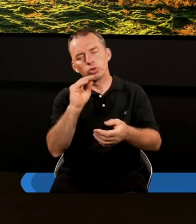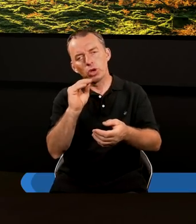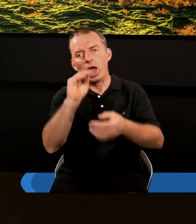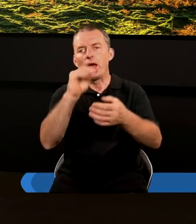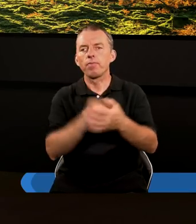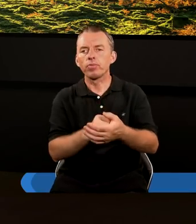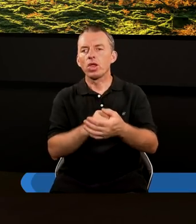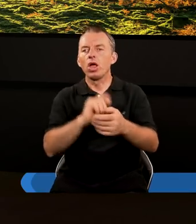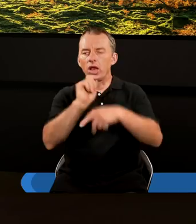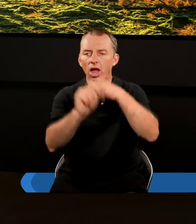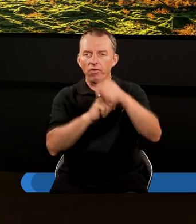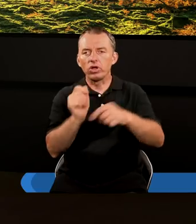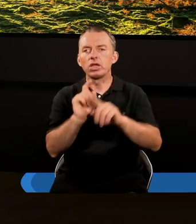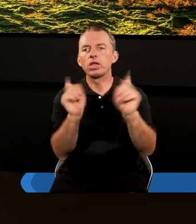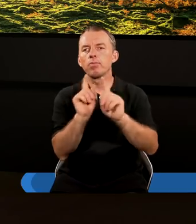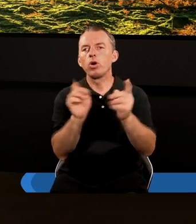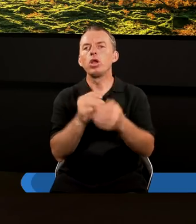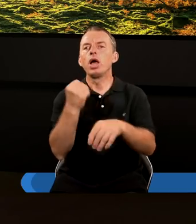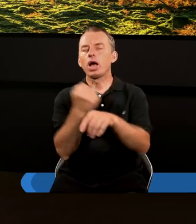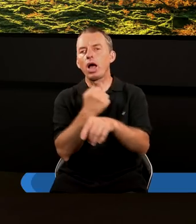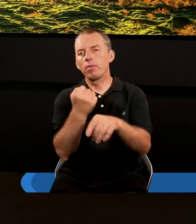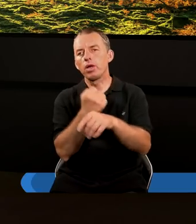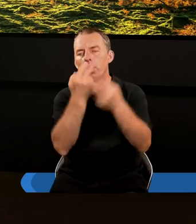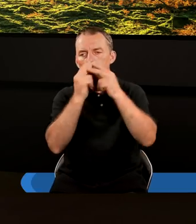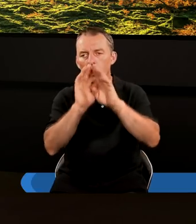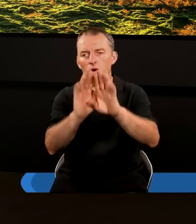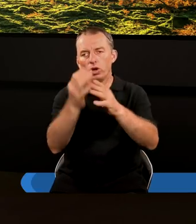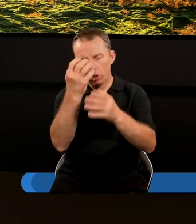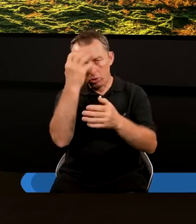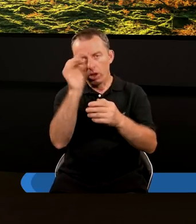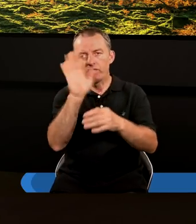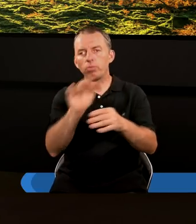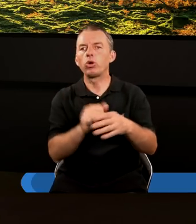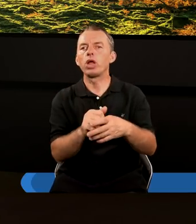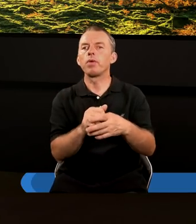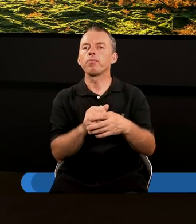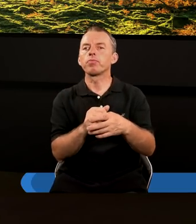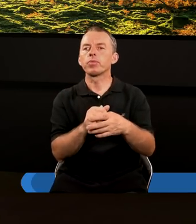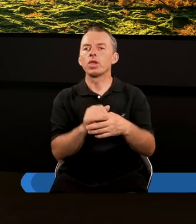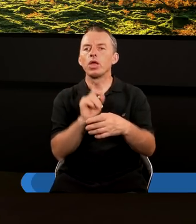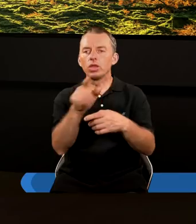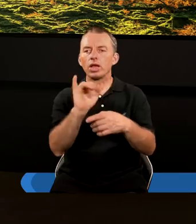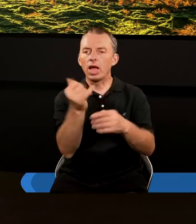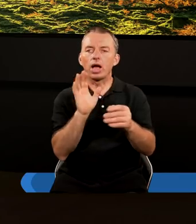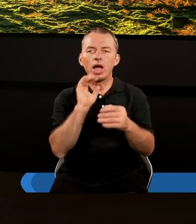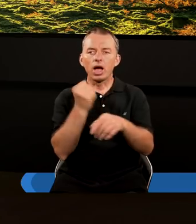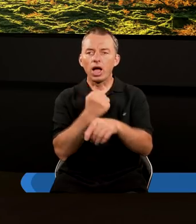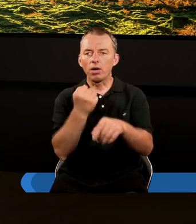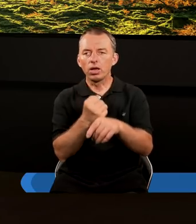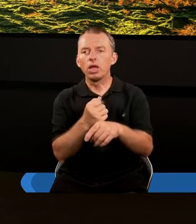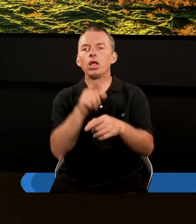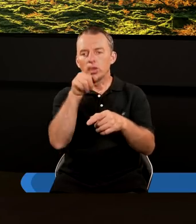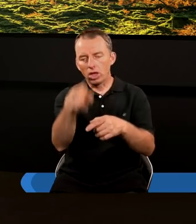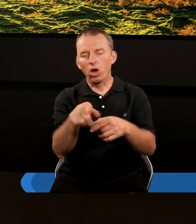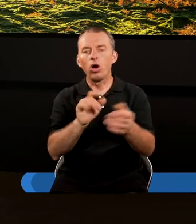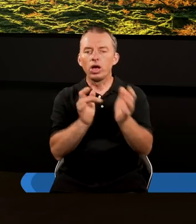że znowu nawiązuje do symbolikę kamienia, pokazuje nam, że Królestwo Boże to jest jak ten kamień, a de facto